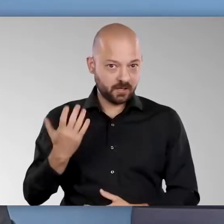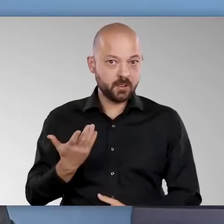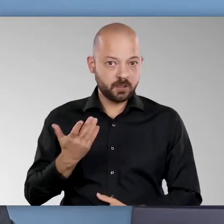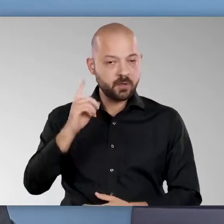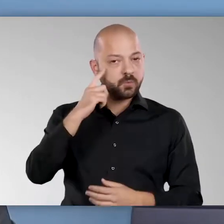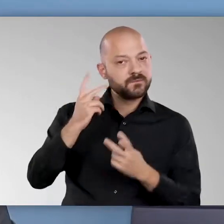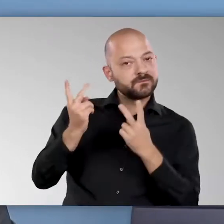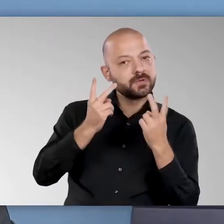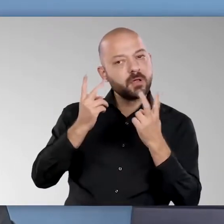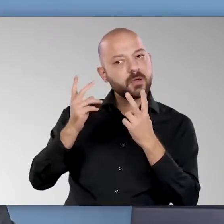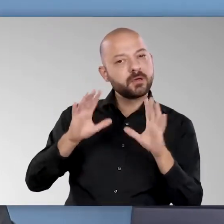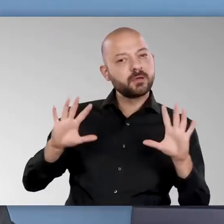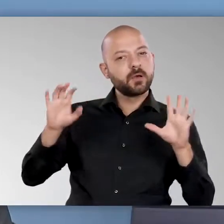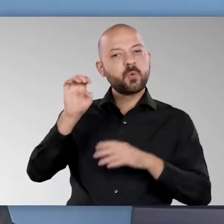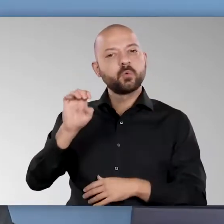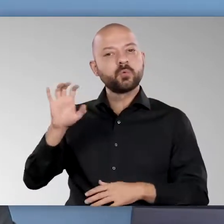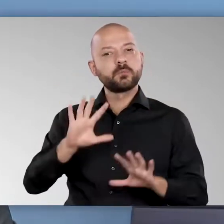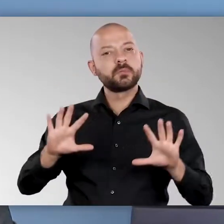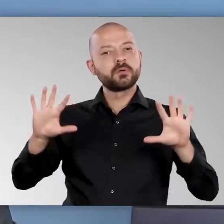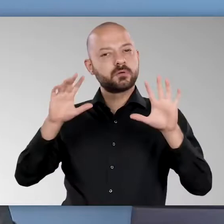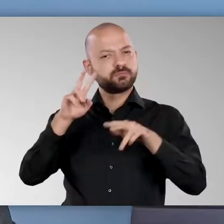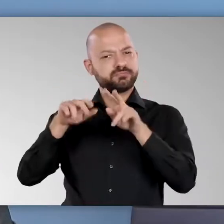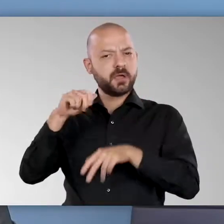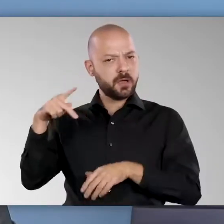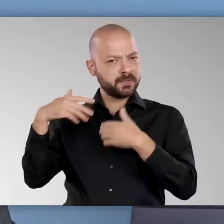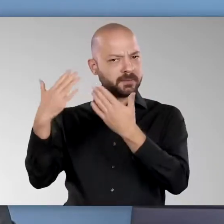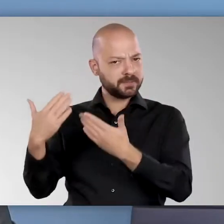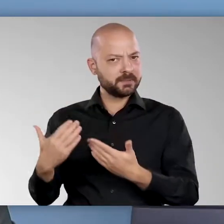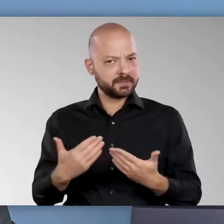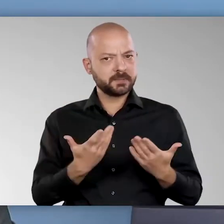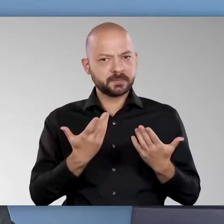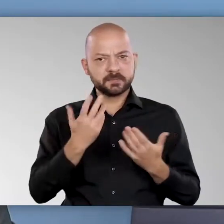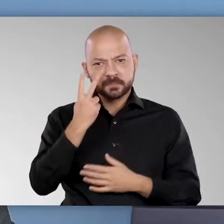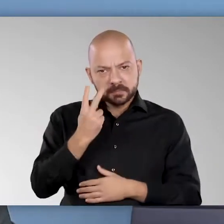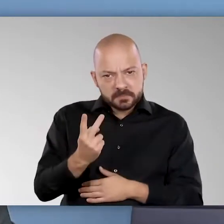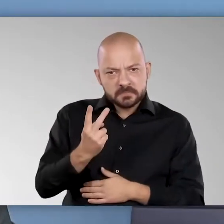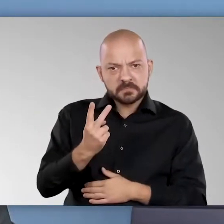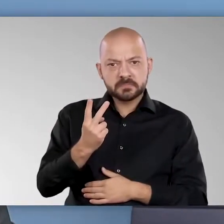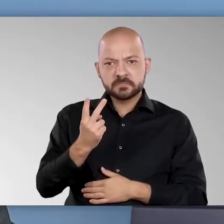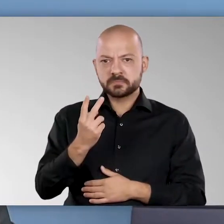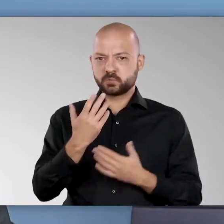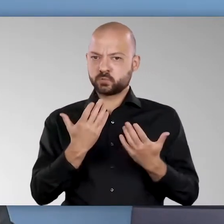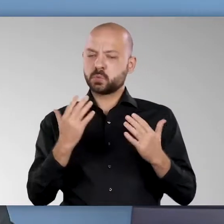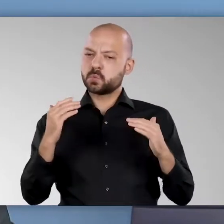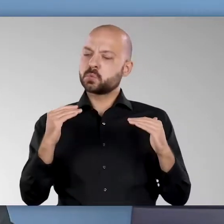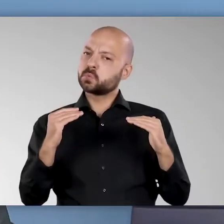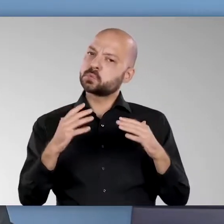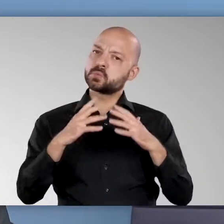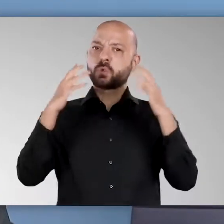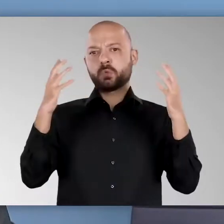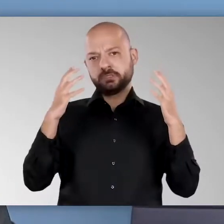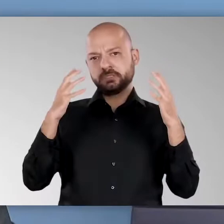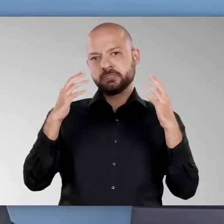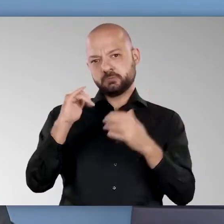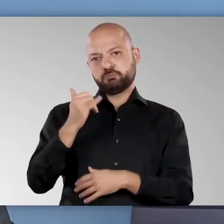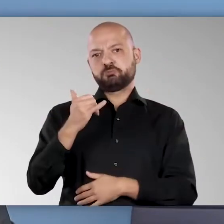Downloads ist außerordentlich viel. Wenn man alle anderen europäischen Corona-Warn-Apps zusammen nimmt, kommen